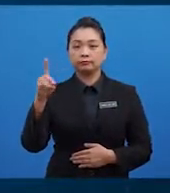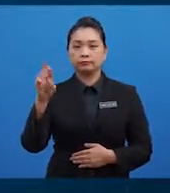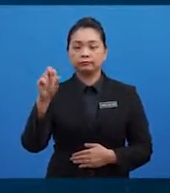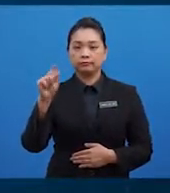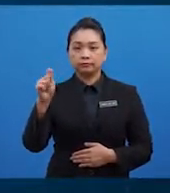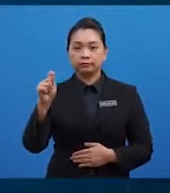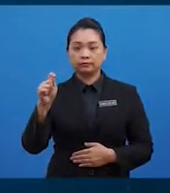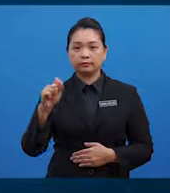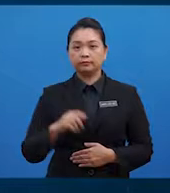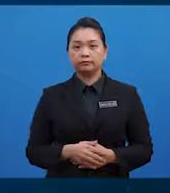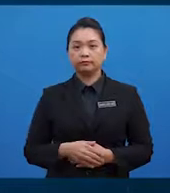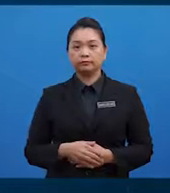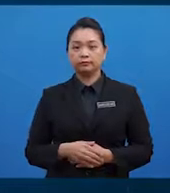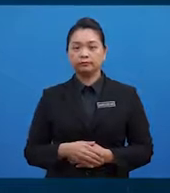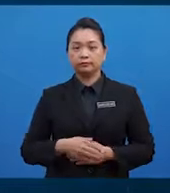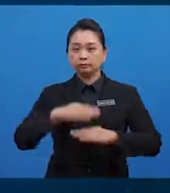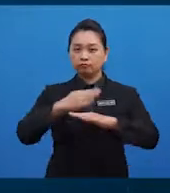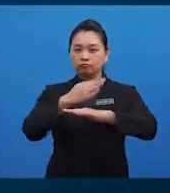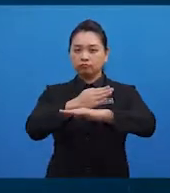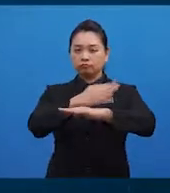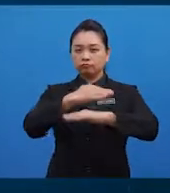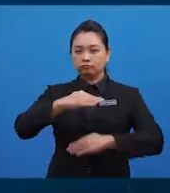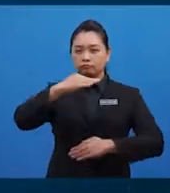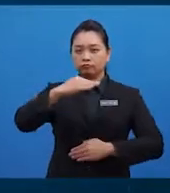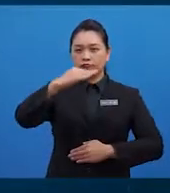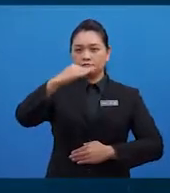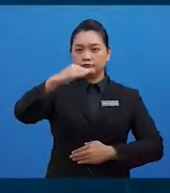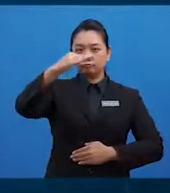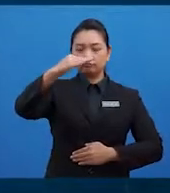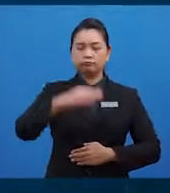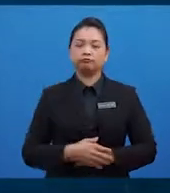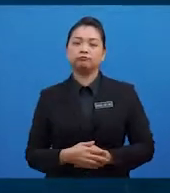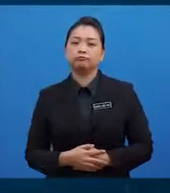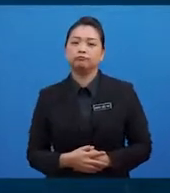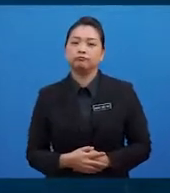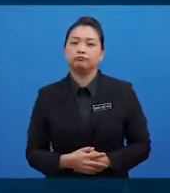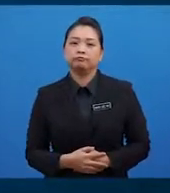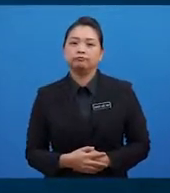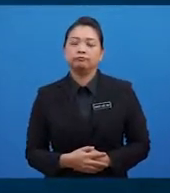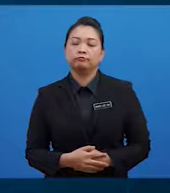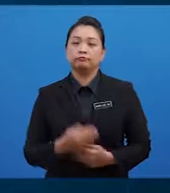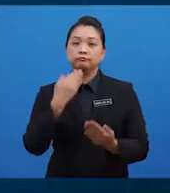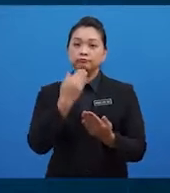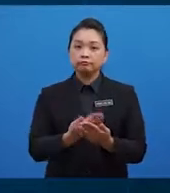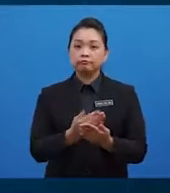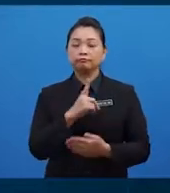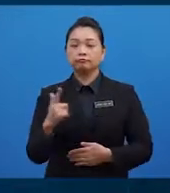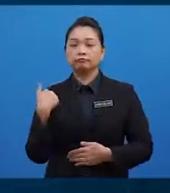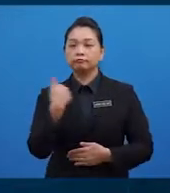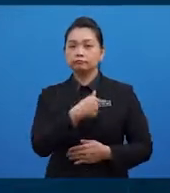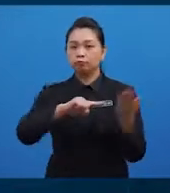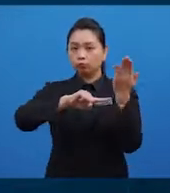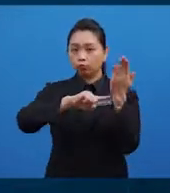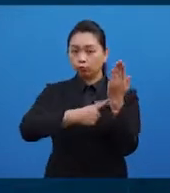aras tiga protein dan aras empat lemak. Baiklah, kita mulakan